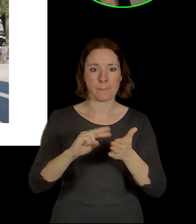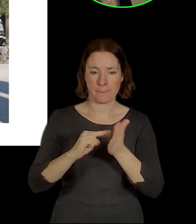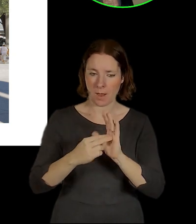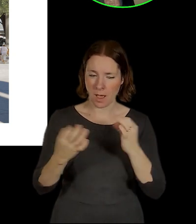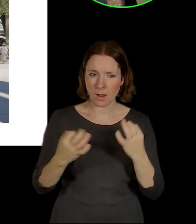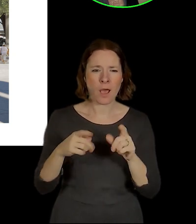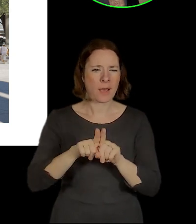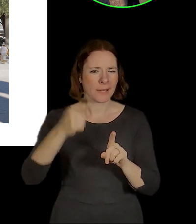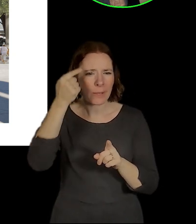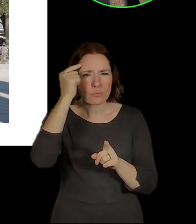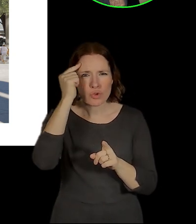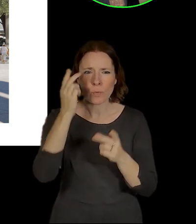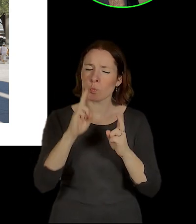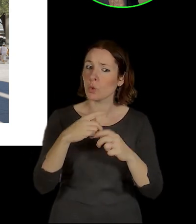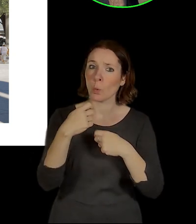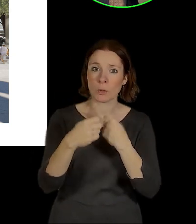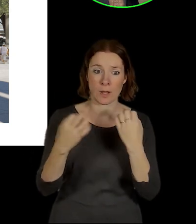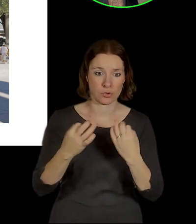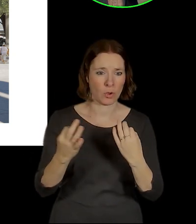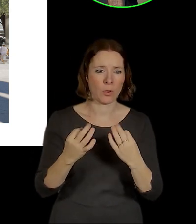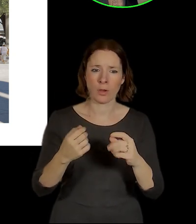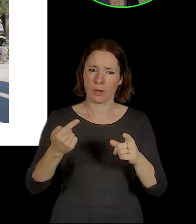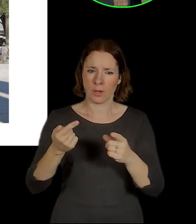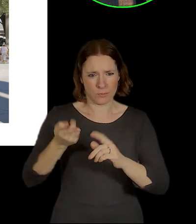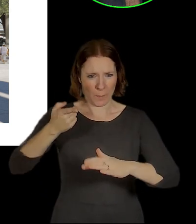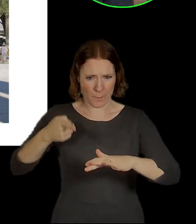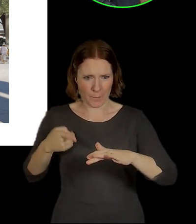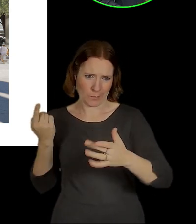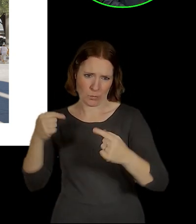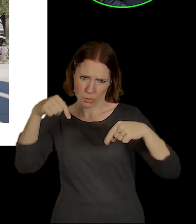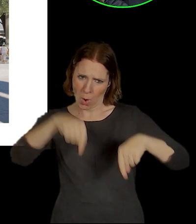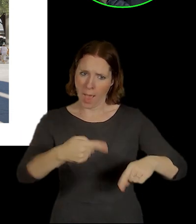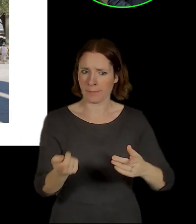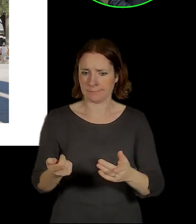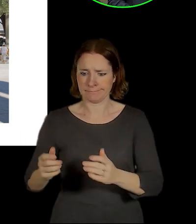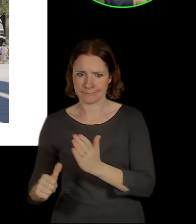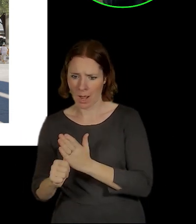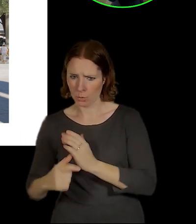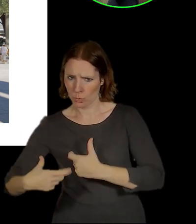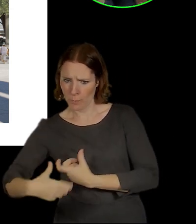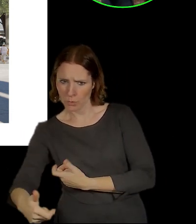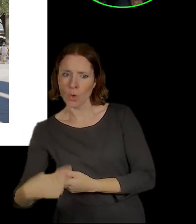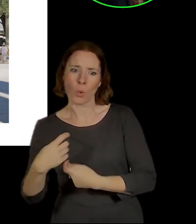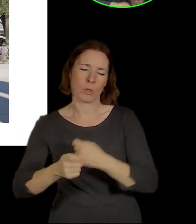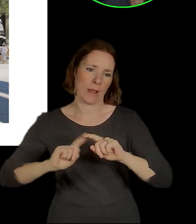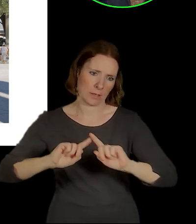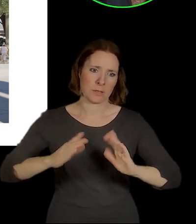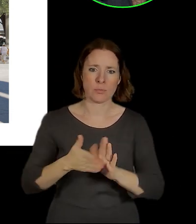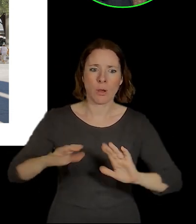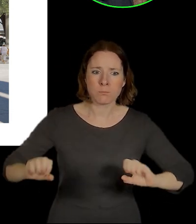nějakou možnost, že by v tom vzniknelém podzemním uvolněném prostoru vzniklo třeba nějaké jako P pluser parkoviště.